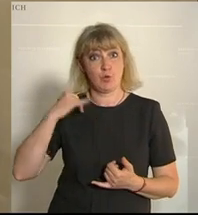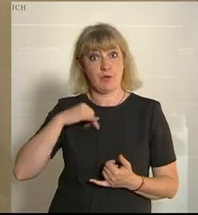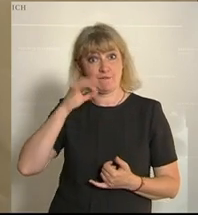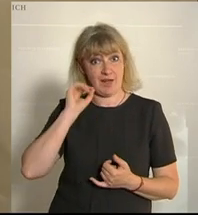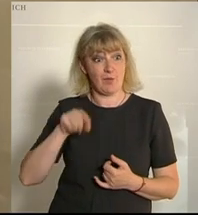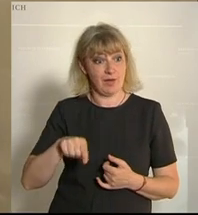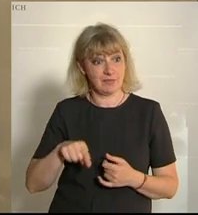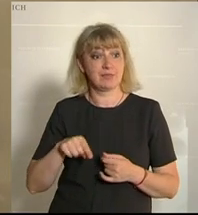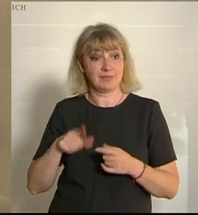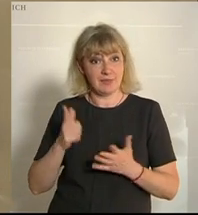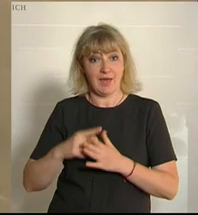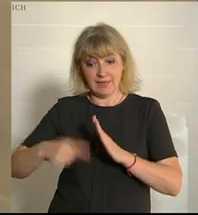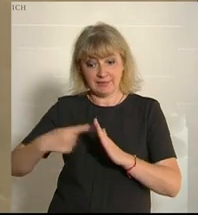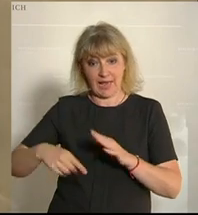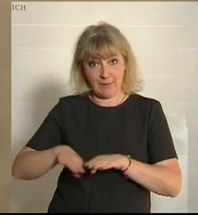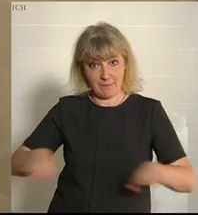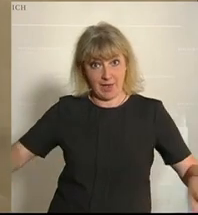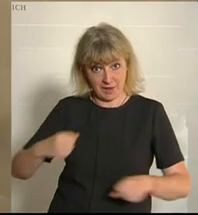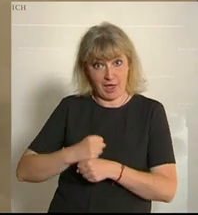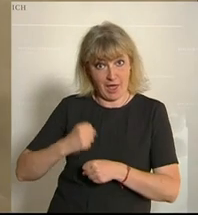an den Drehbänken gearbeitet haben.